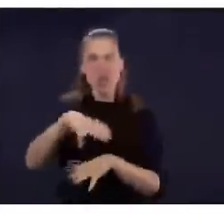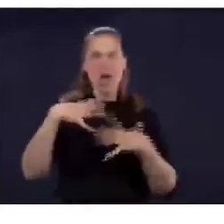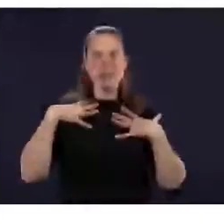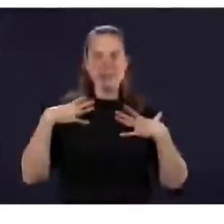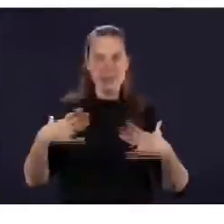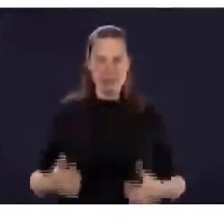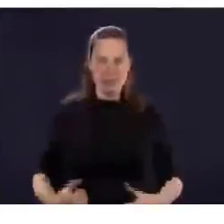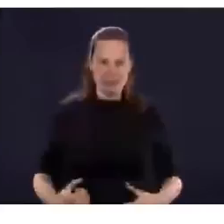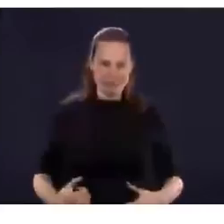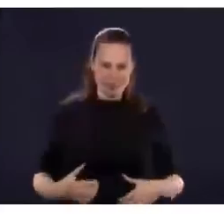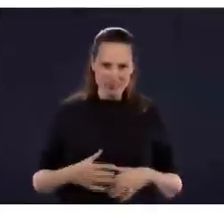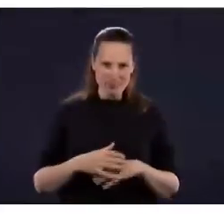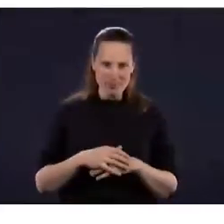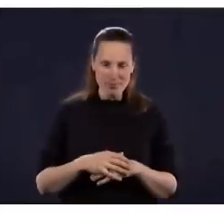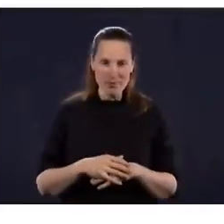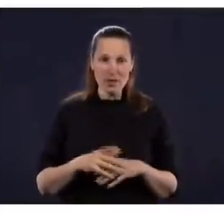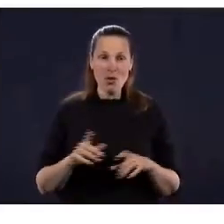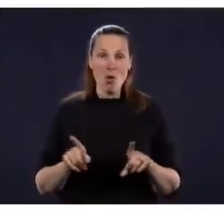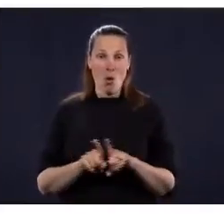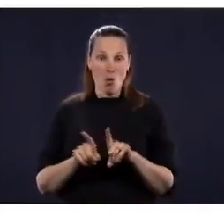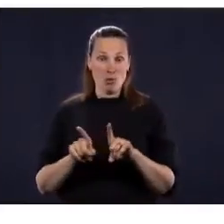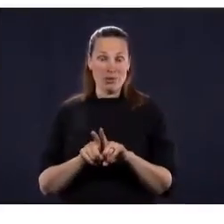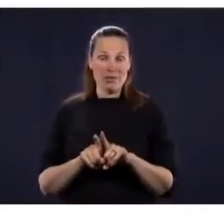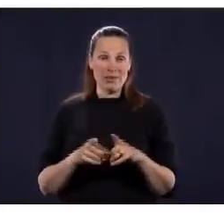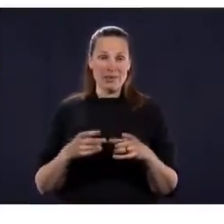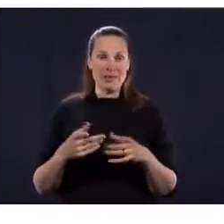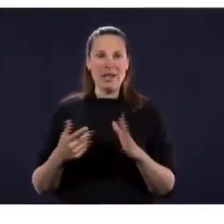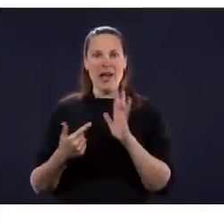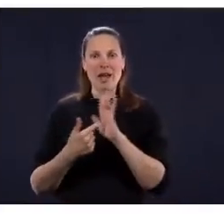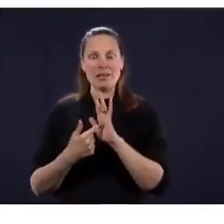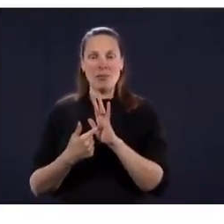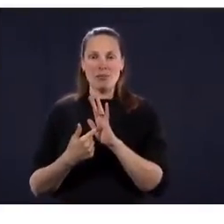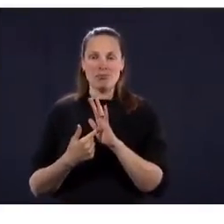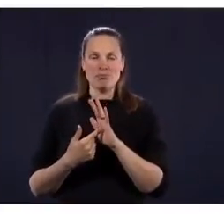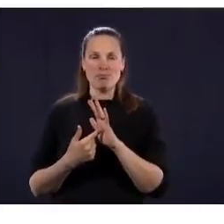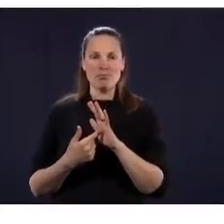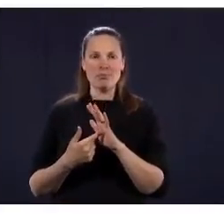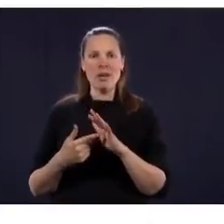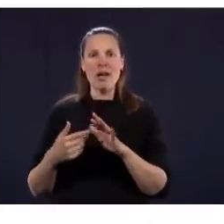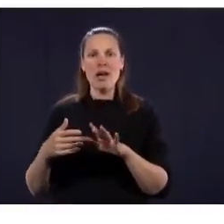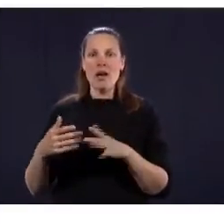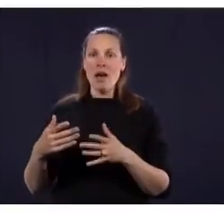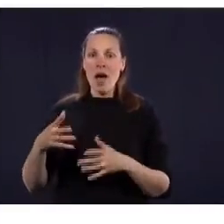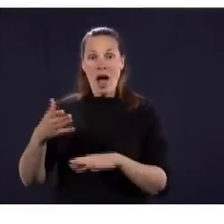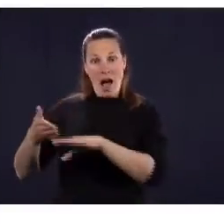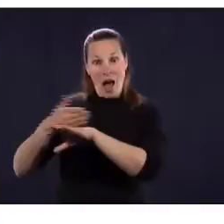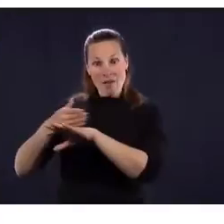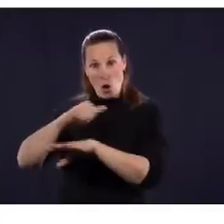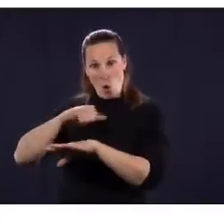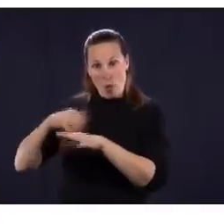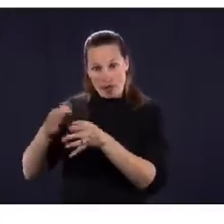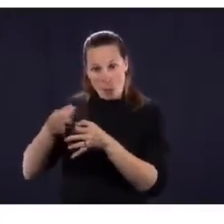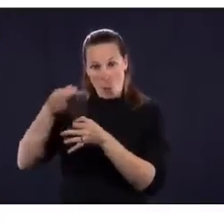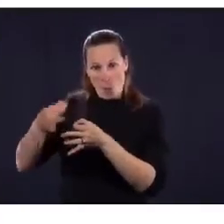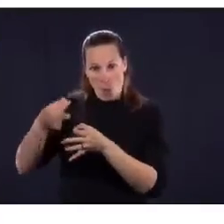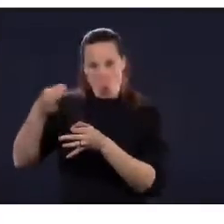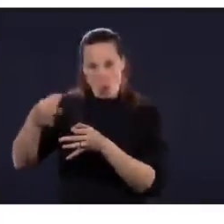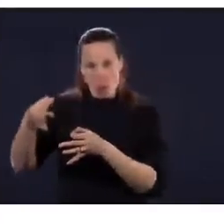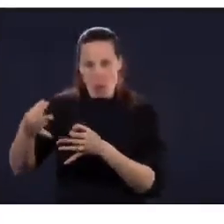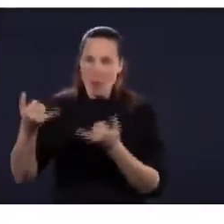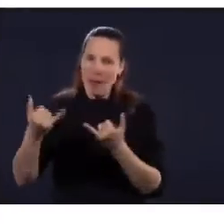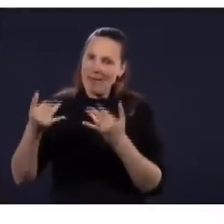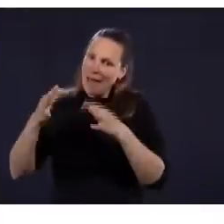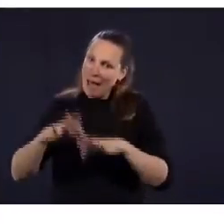transfert vers les CHSLD, mais graduellement, on ramène les gens vers les